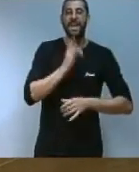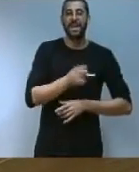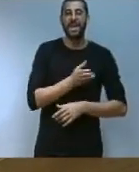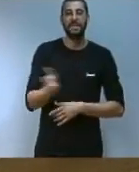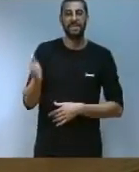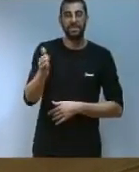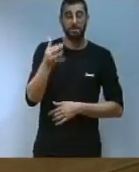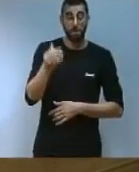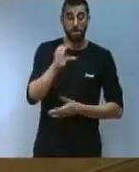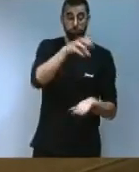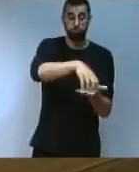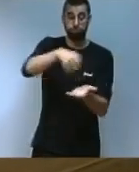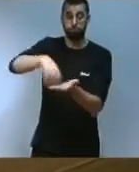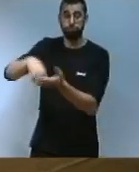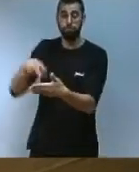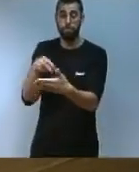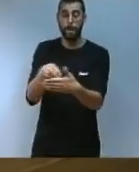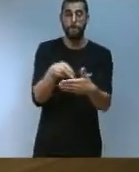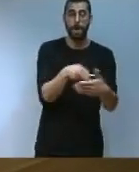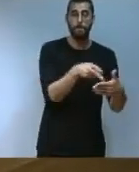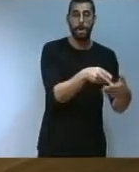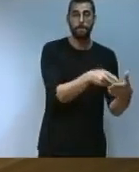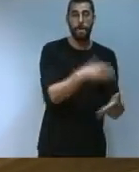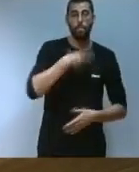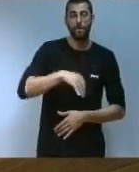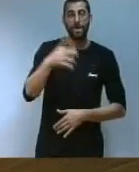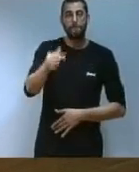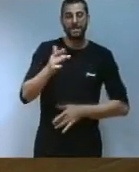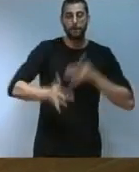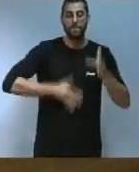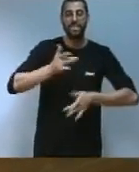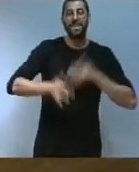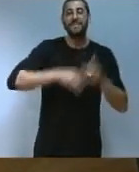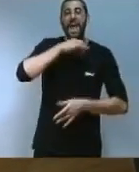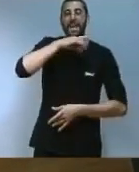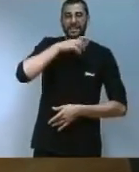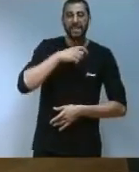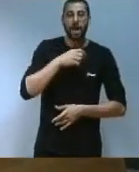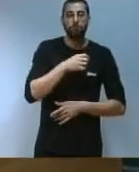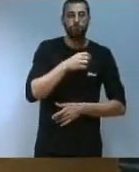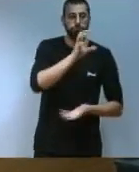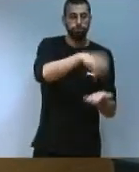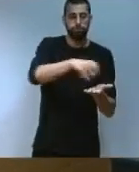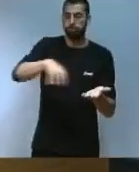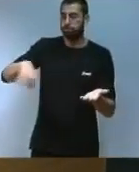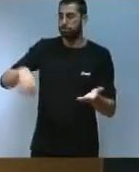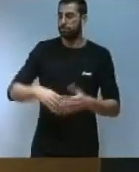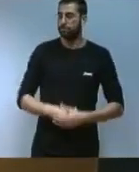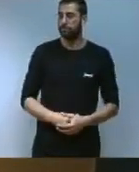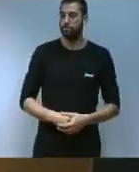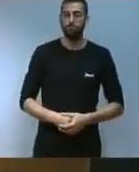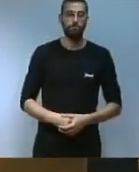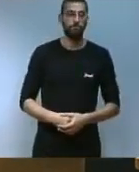punts de recàrrega i a la instal·lació de sistemes de bicicletes elèctriques. Si parlem del pla eòlic